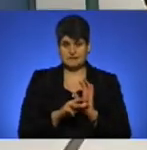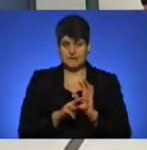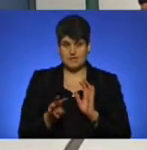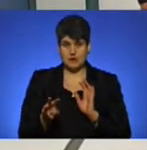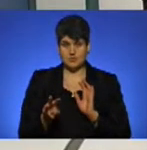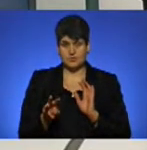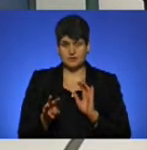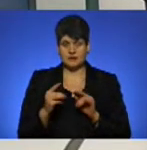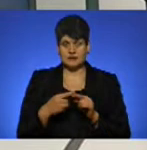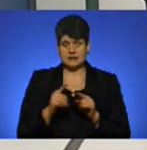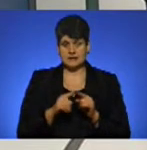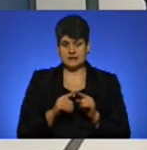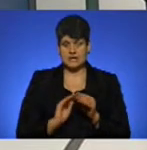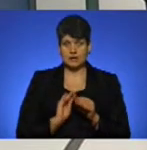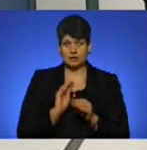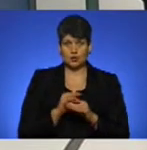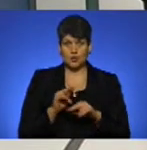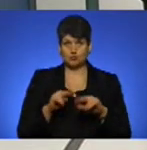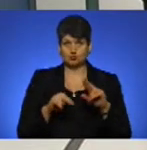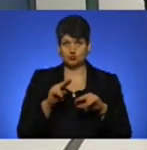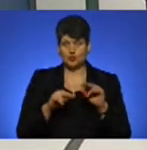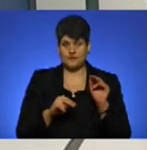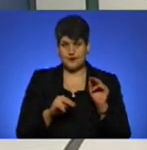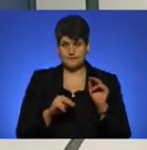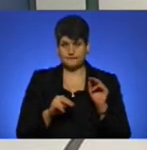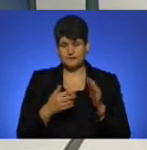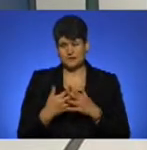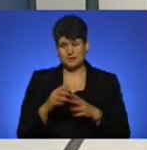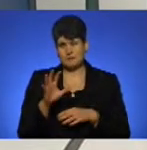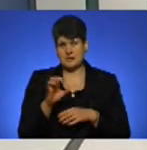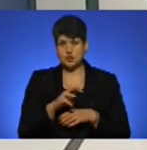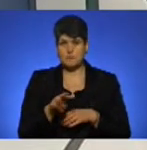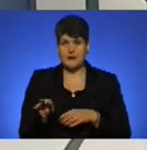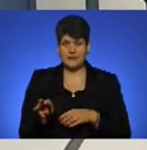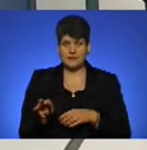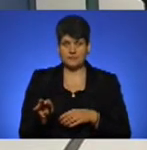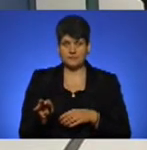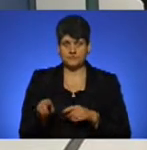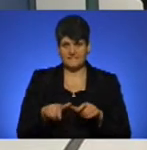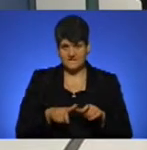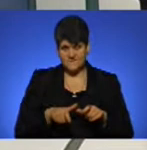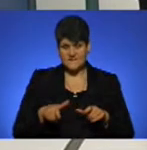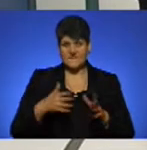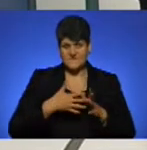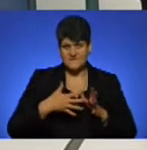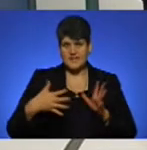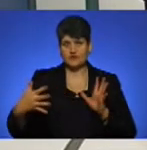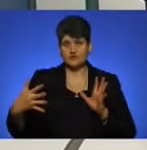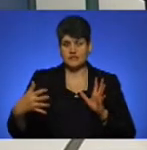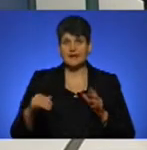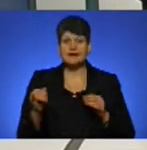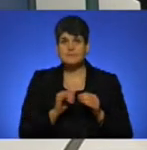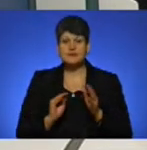– це добудова близько 500 метрів видовження. І